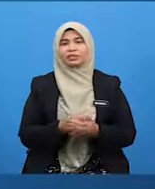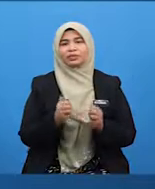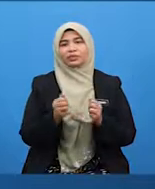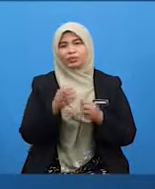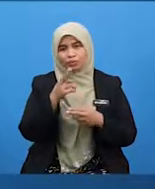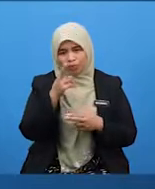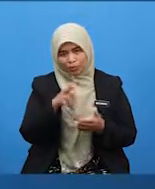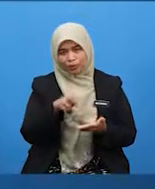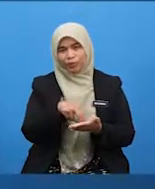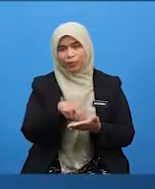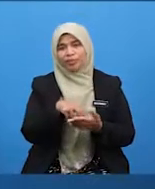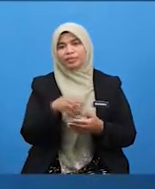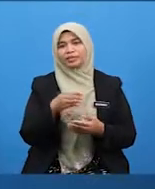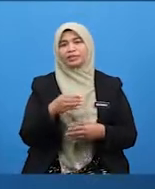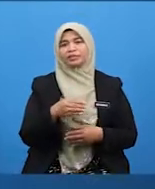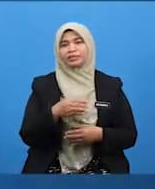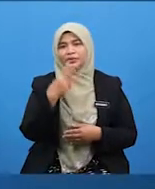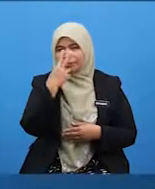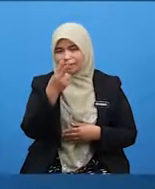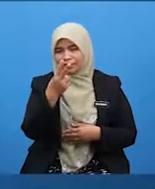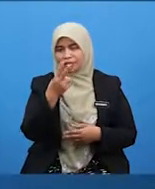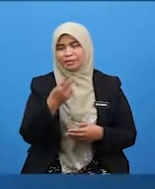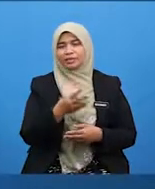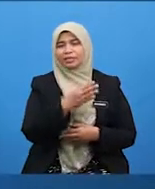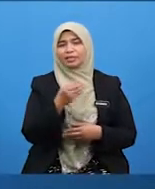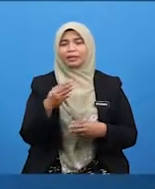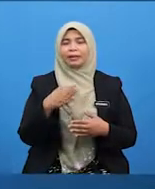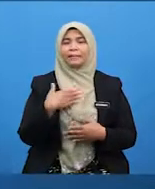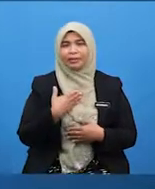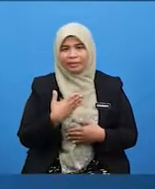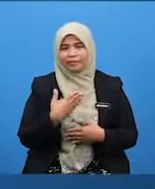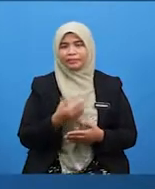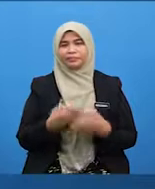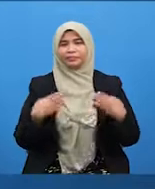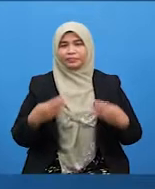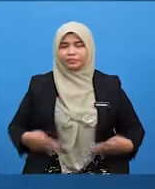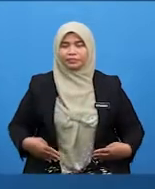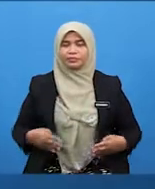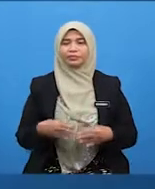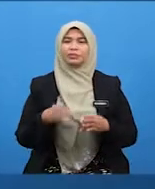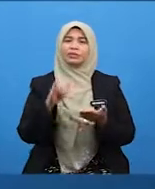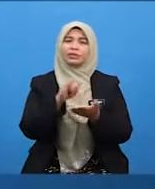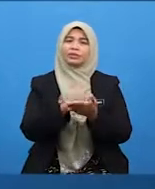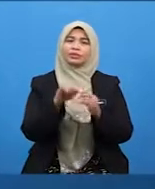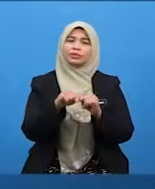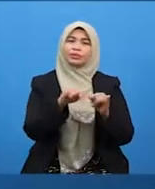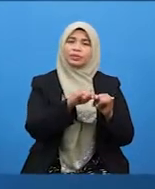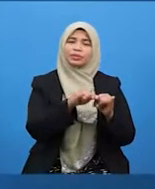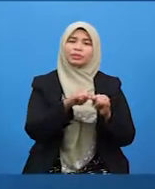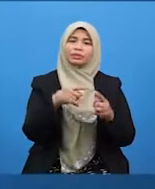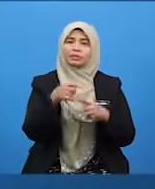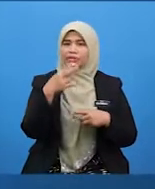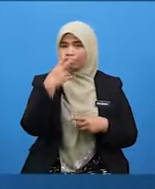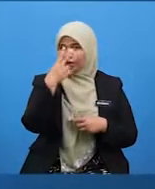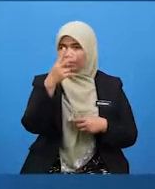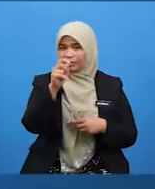tundukkan sedikit pandangan dan badan. Begitu juga ketika menonton